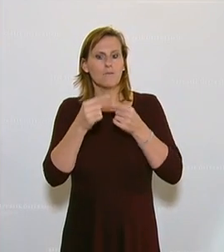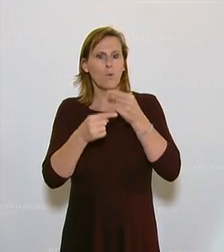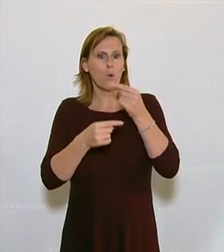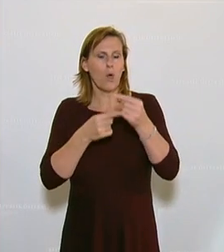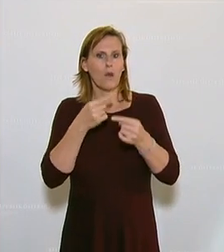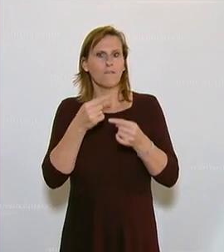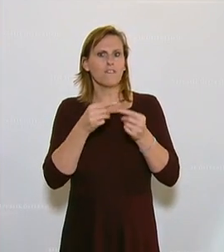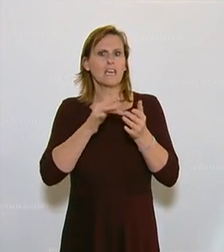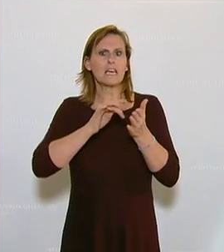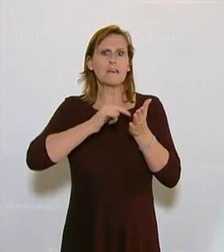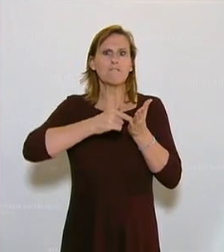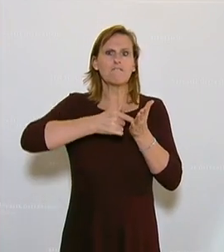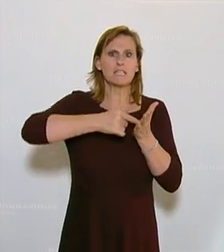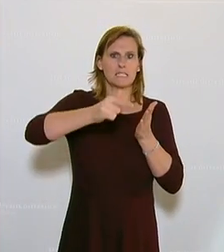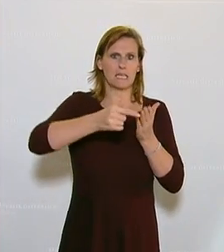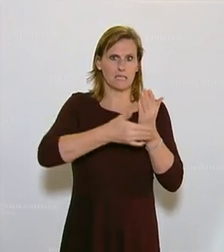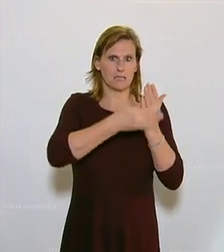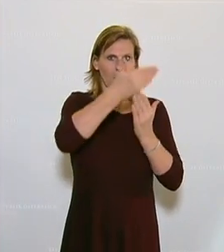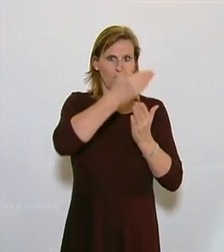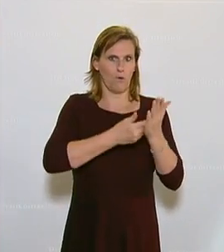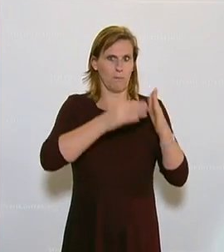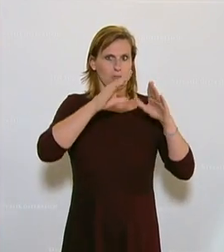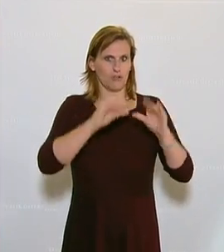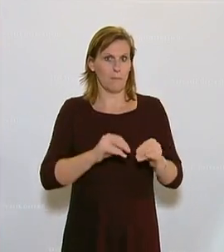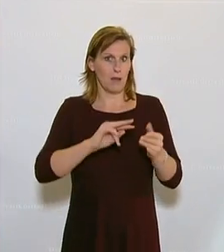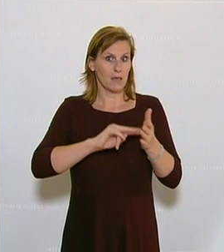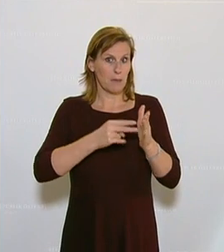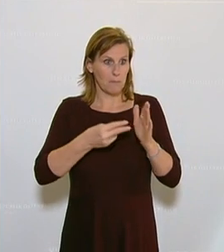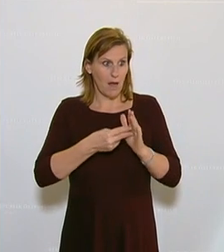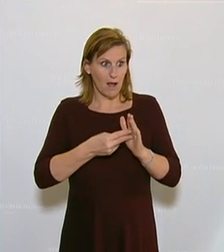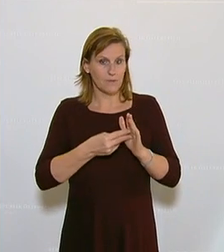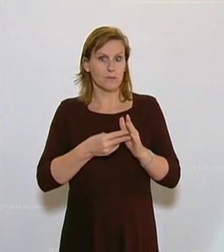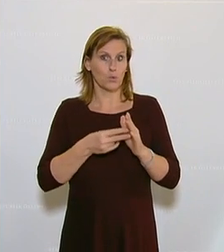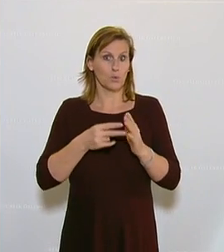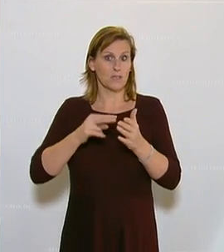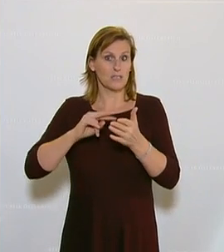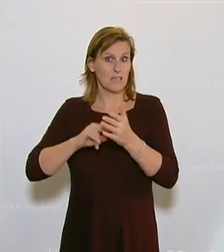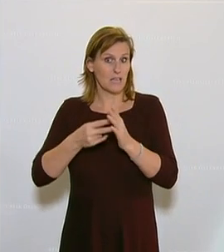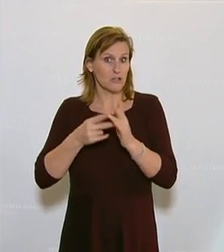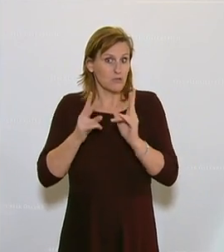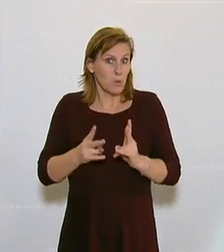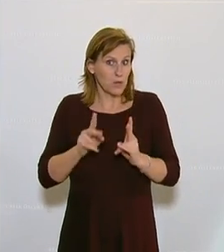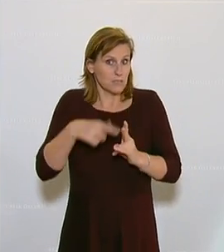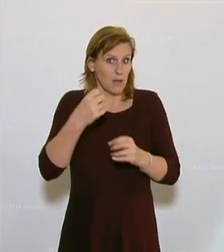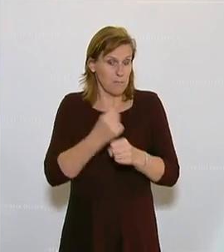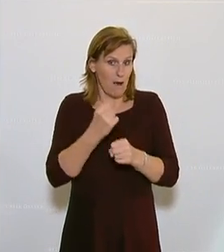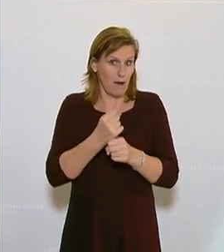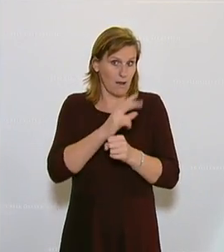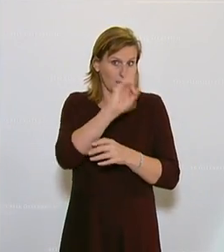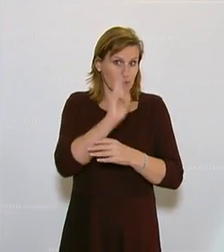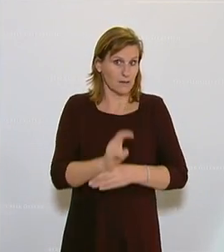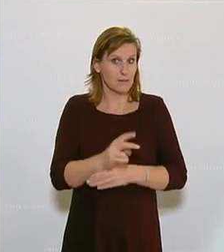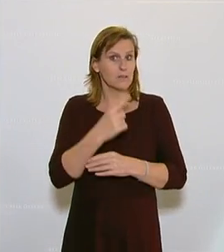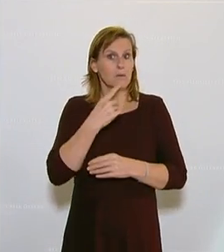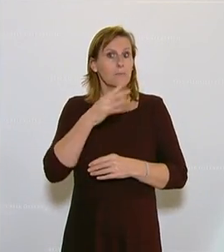Netzsperren verzichtet. Was heißt vorläufig? Man hat es grundsätzlich vor und wenn es dann endlich mal technisch möglich ist, dann wird man es machen. Also das heißt, das, wofür